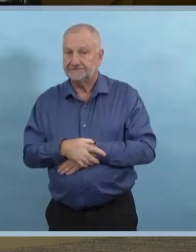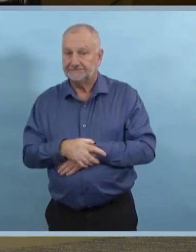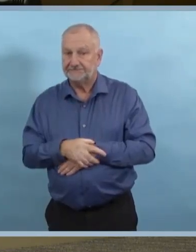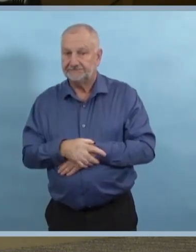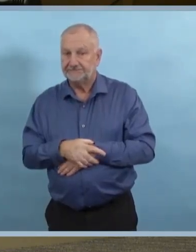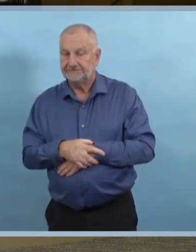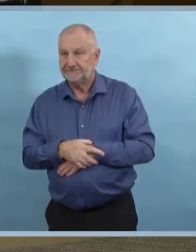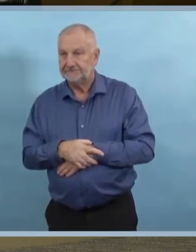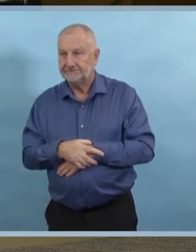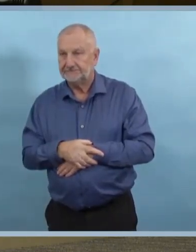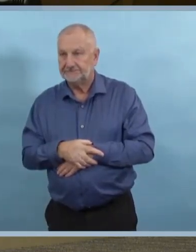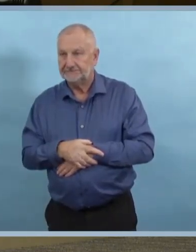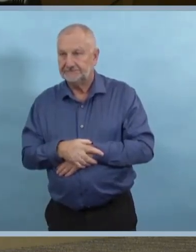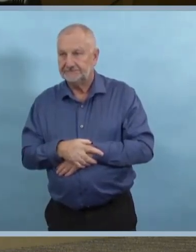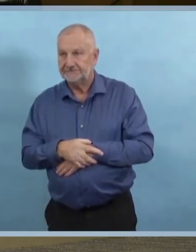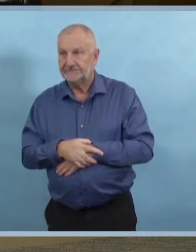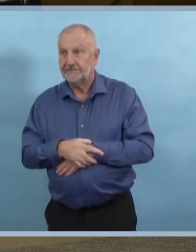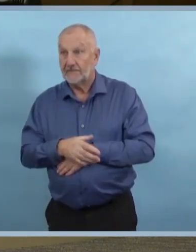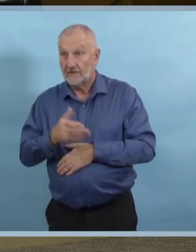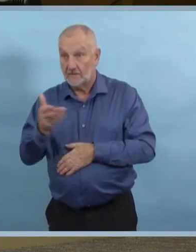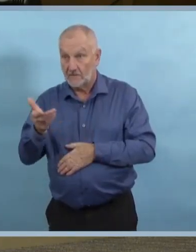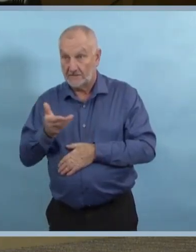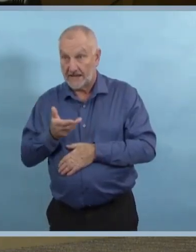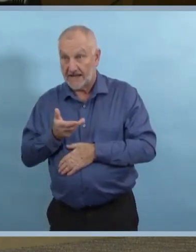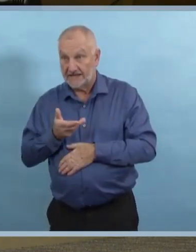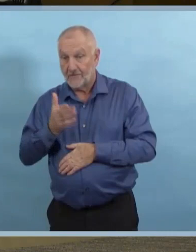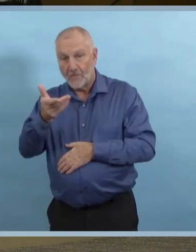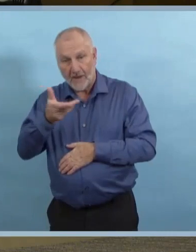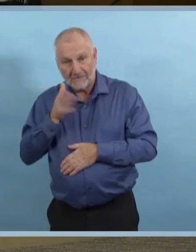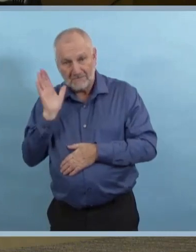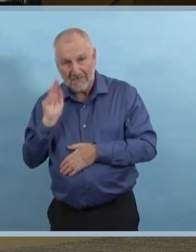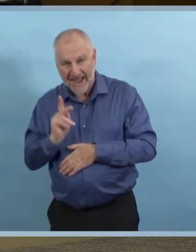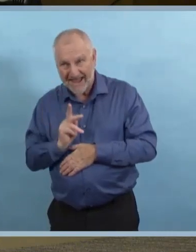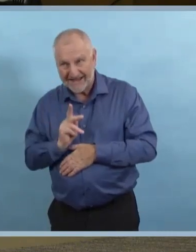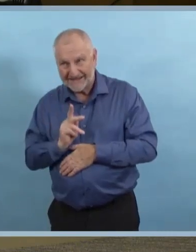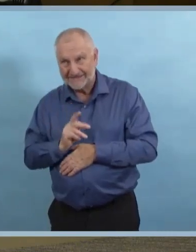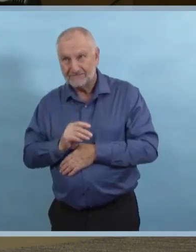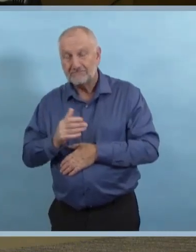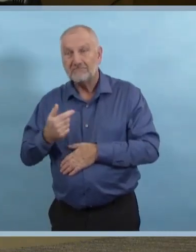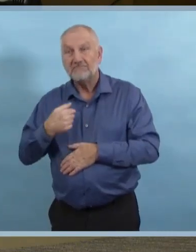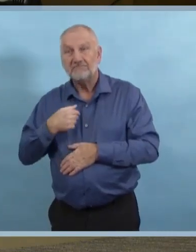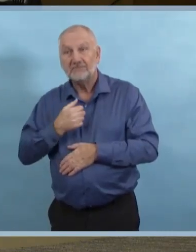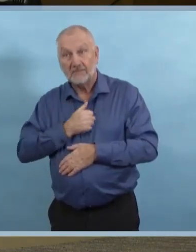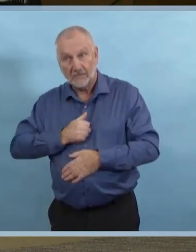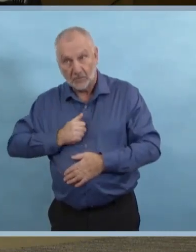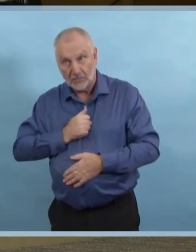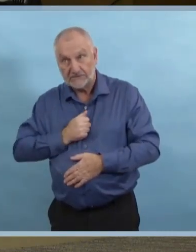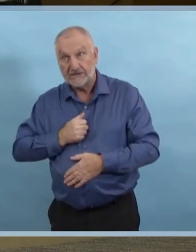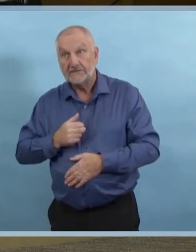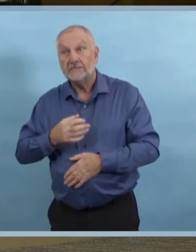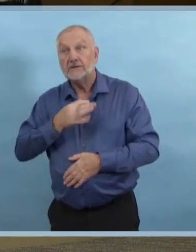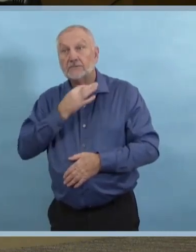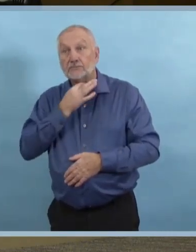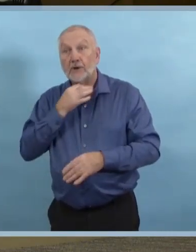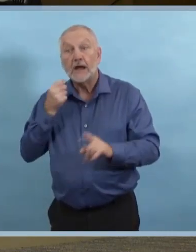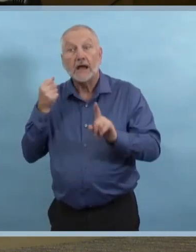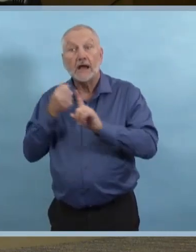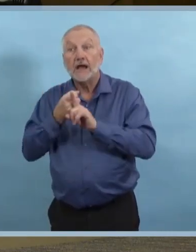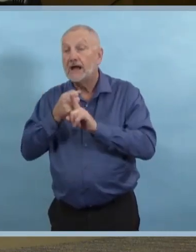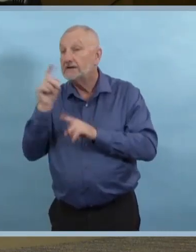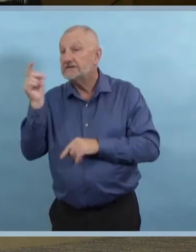Quel est l'impact à l'hôpital Saint-Boniface d'avoir une équipe chirurgicale au complet qui est en isolement?